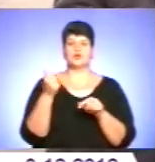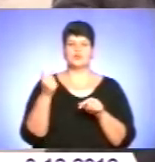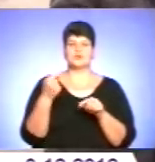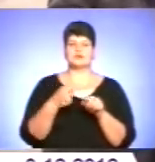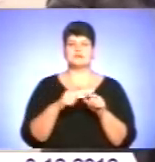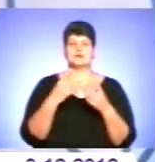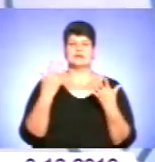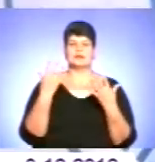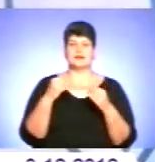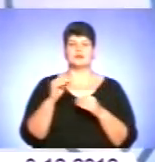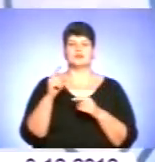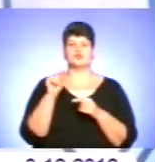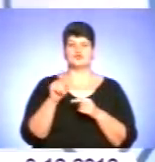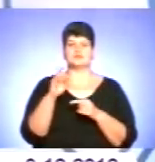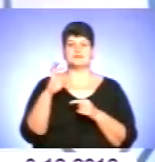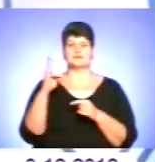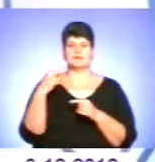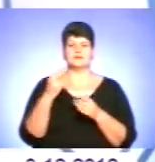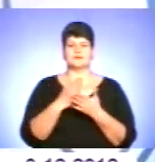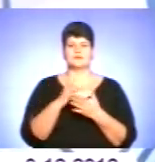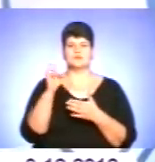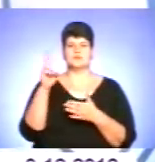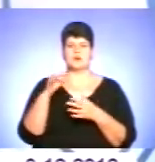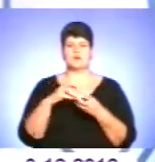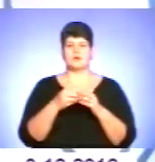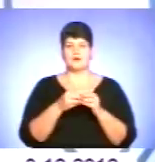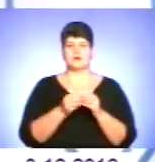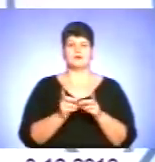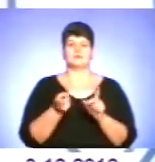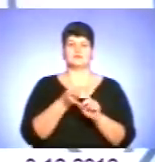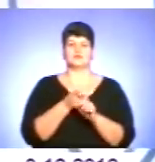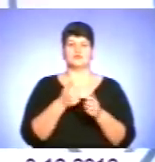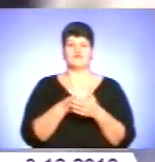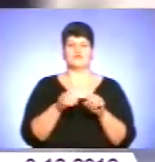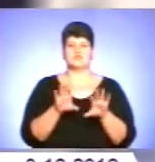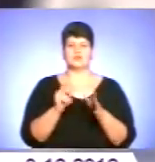– насамперед соціальна проблема. І долучитися до її вирішення – обов'язок кожного.